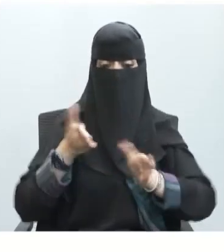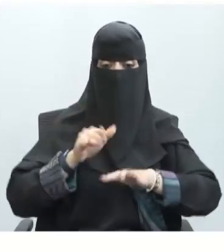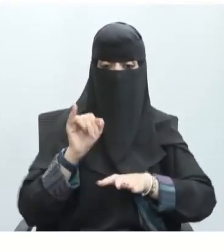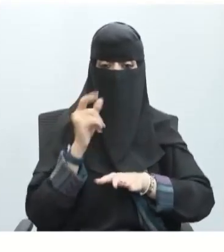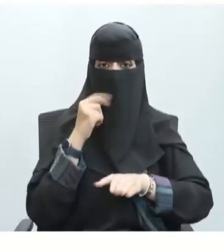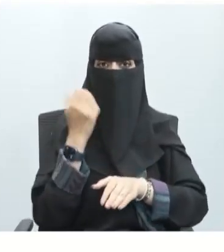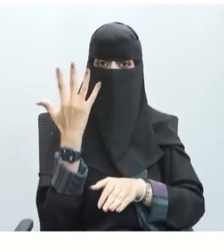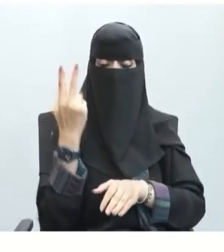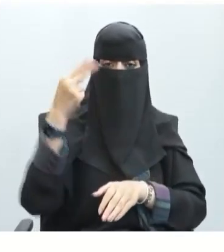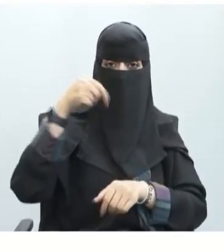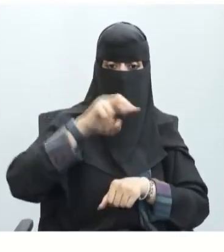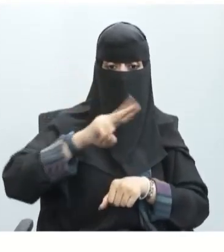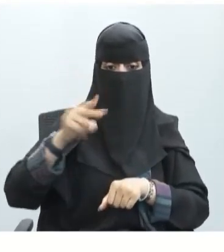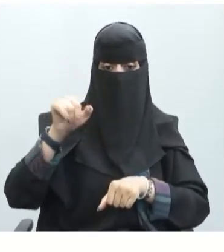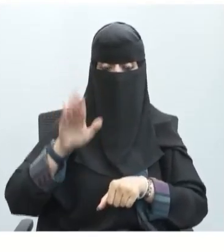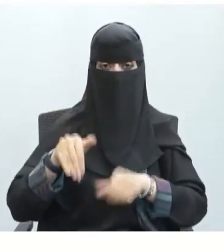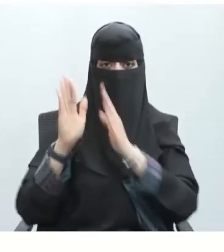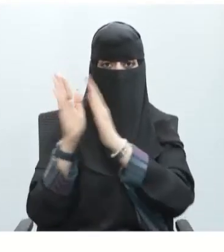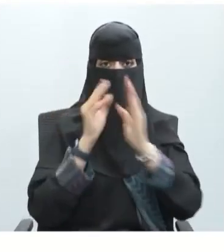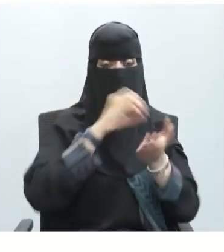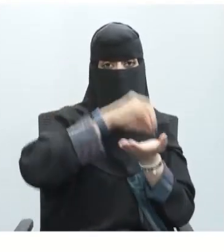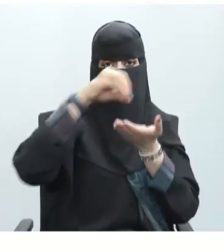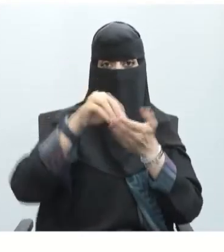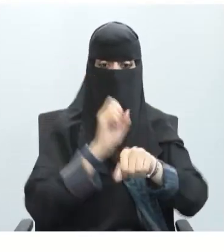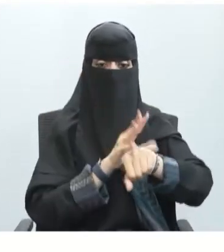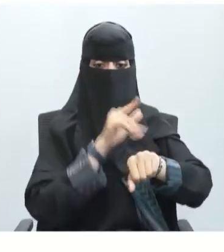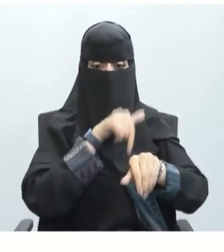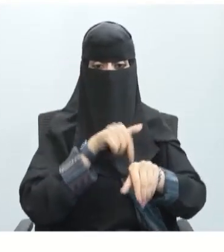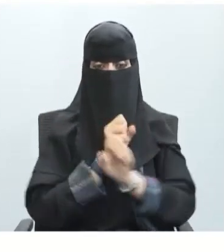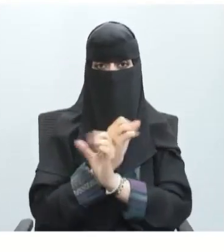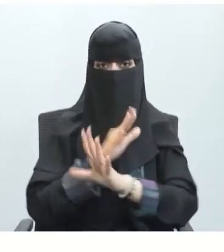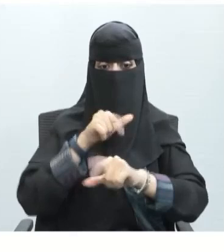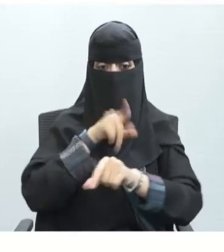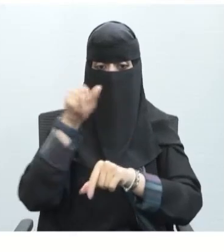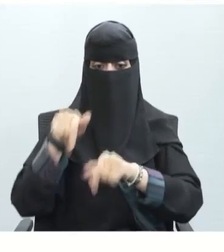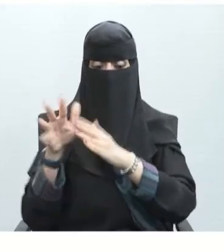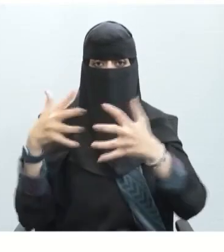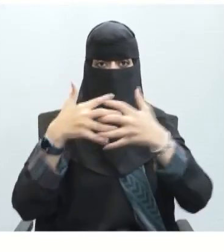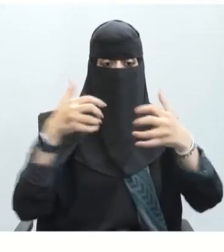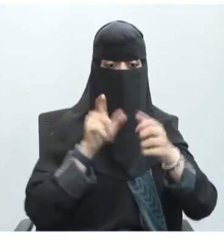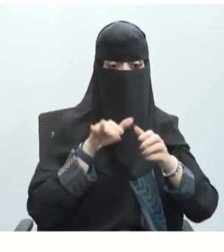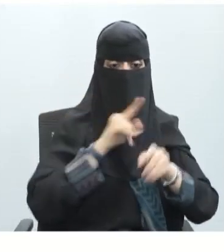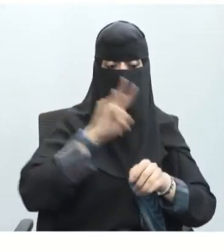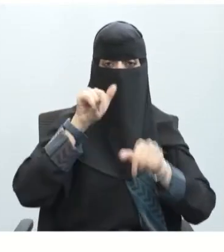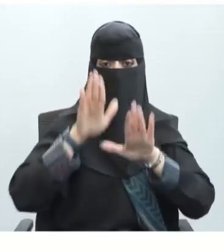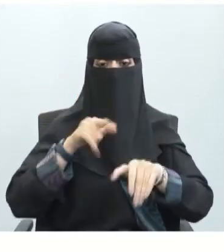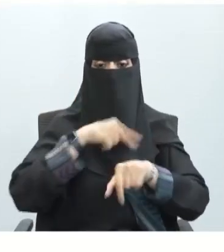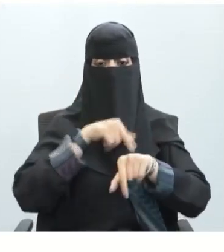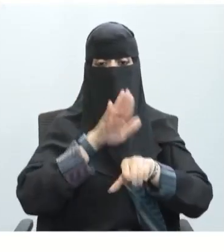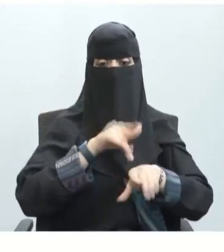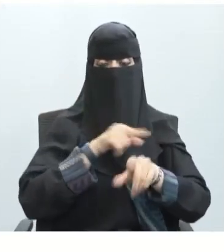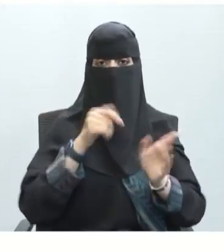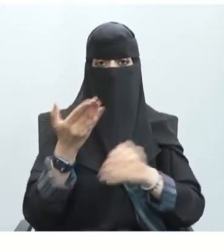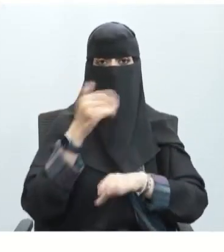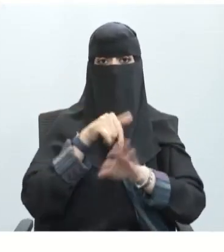يوجد أكثر من 25 نوع من مواد النواقل العصبية فعندما تتحرر هذه المواد إلى التشابك العصبي لا تبقى طويلا إذا